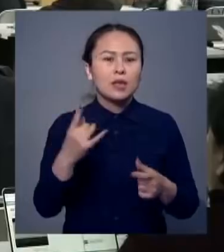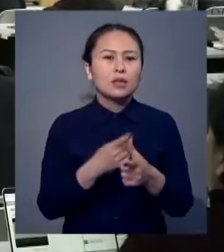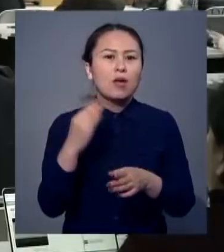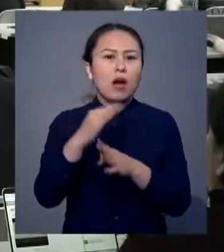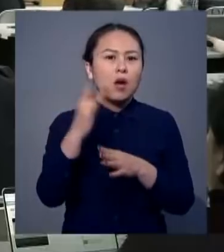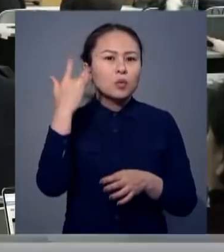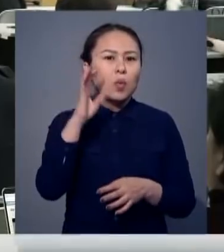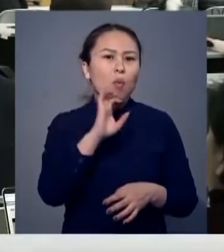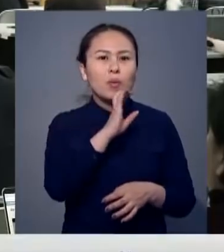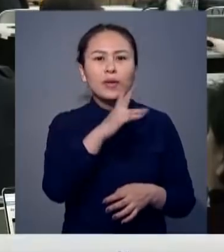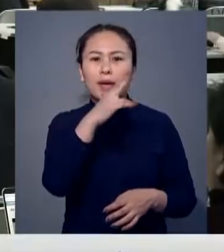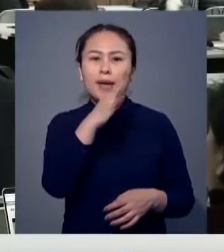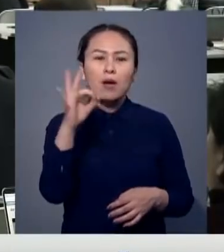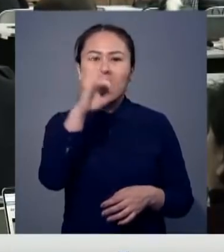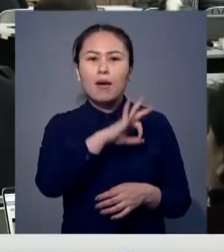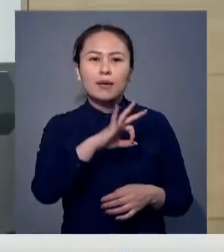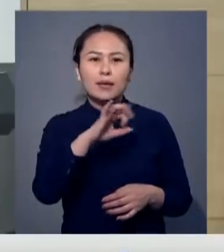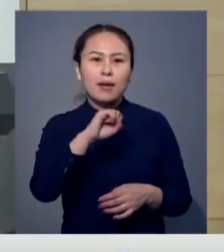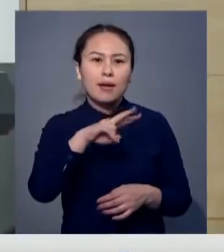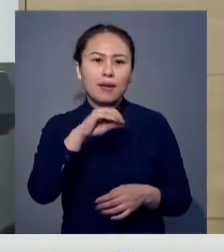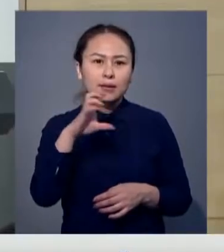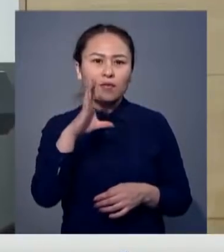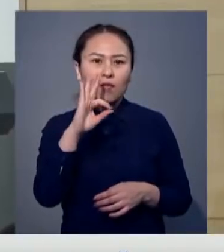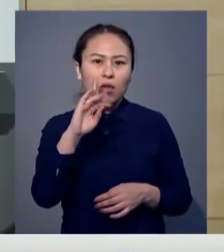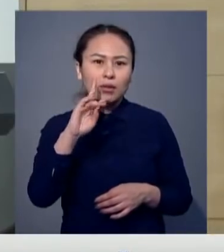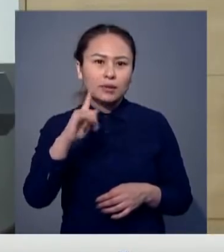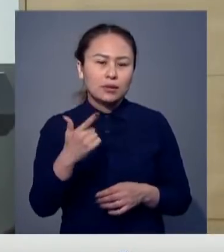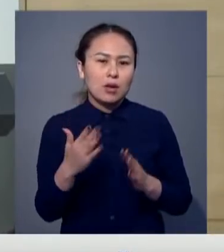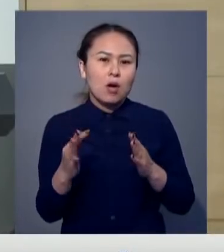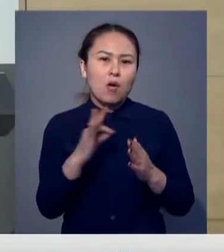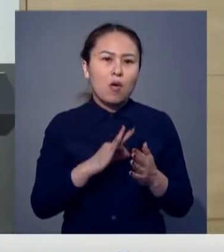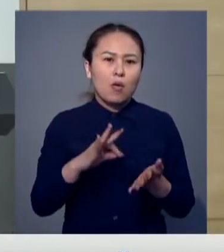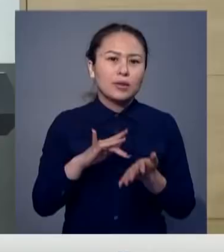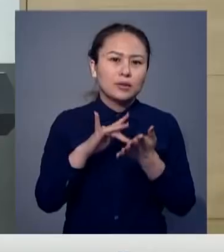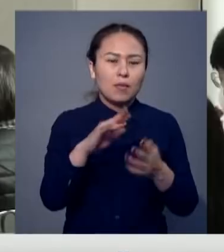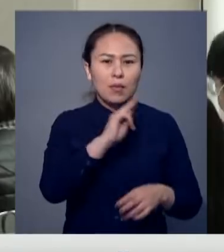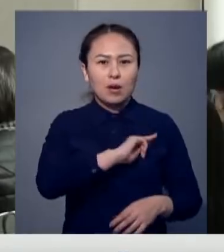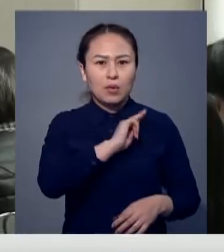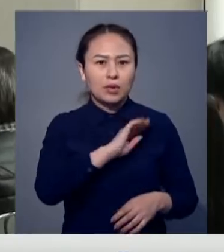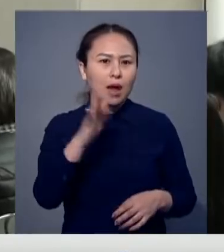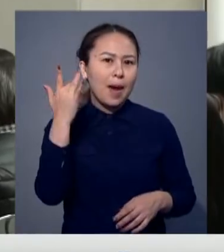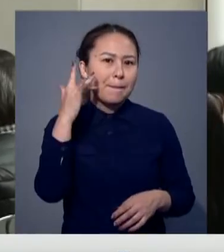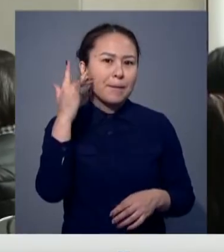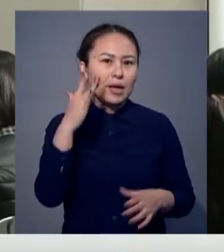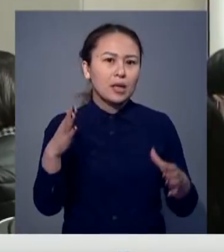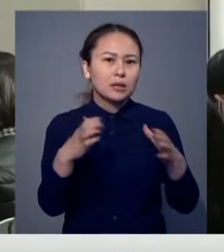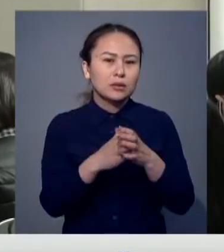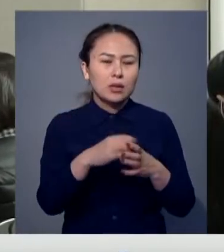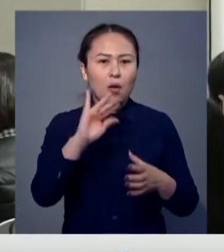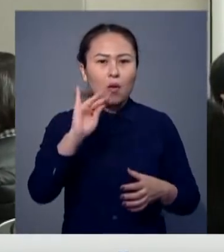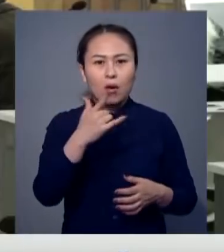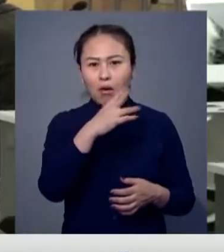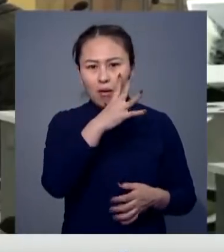Ақштың солсыз Корея бойын жарнай өкілі Алекс Вонгтың елге сапары жөнде қабырлады. Америкалық дипломат ғонғысы Кореялығы